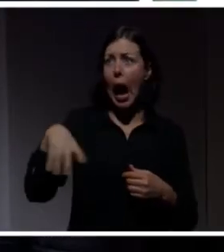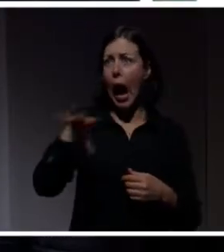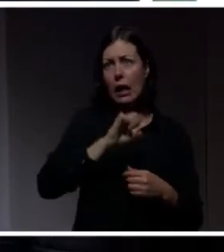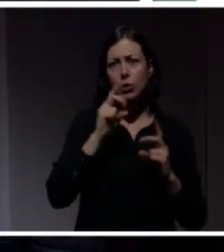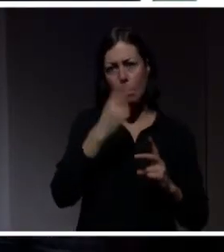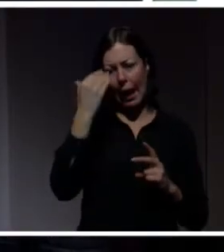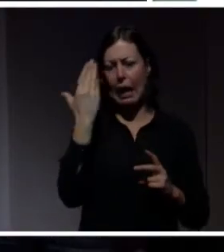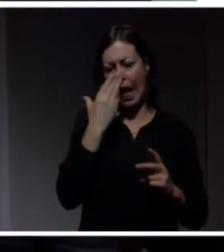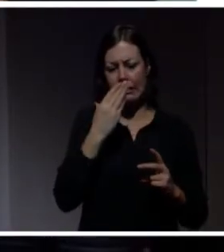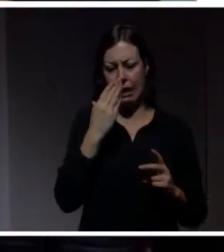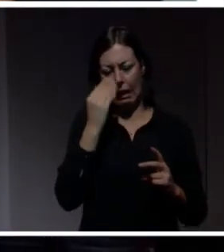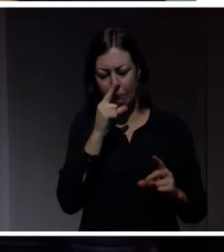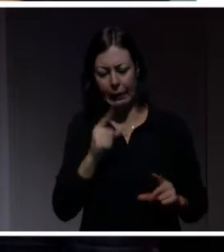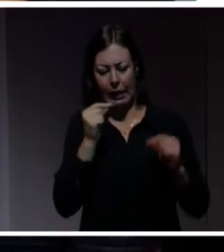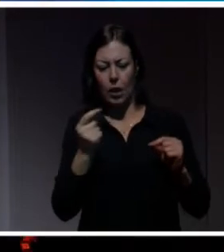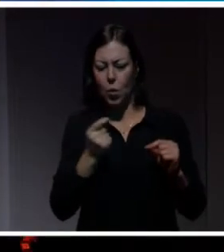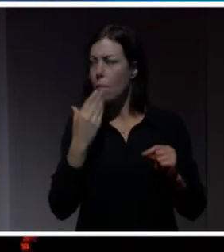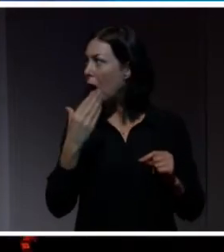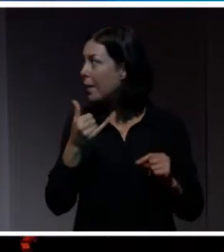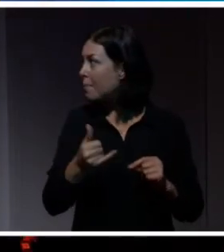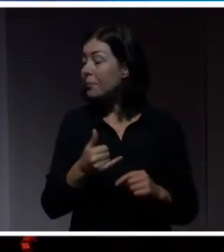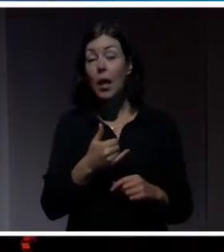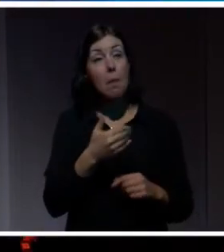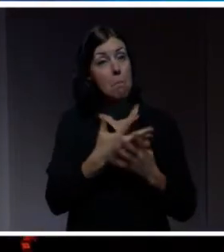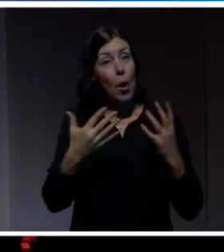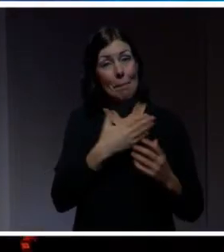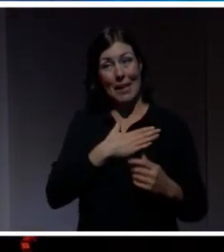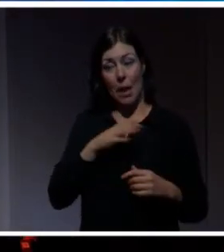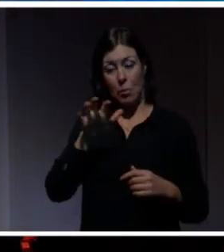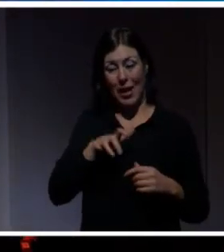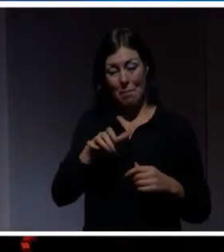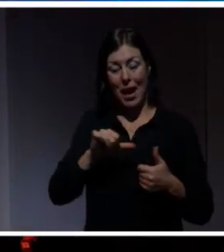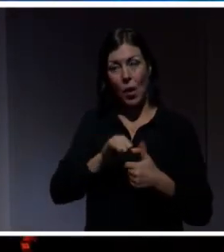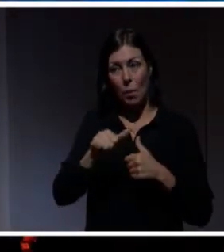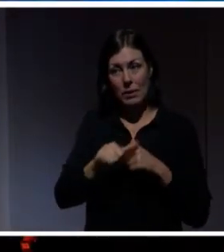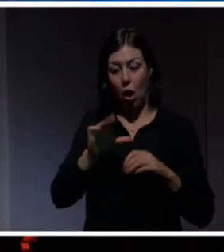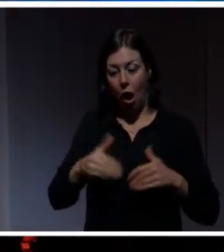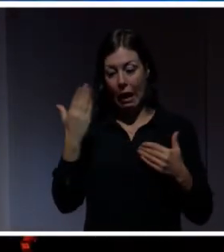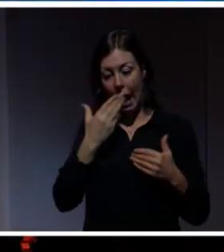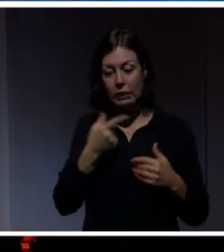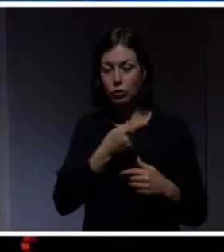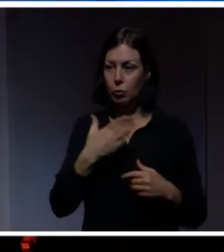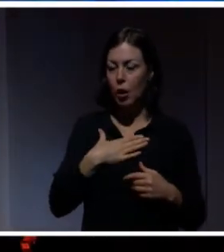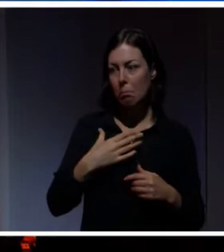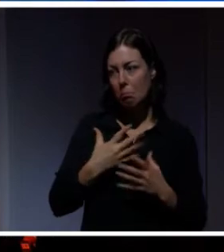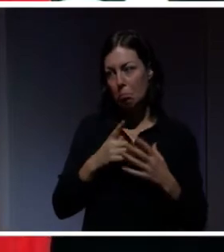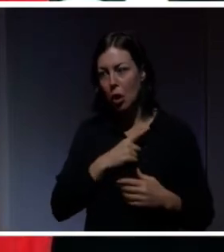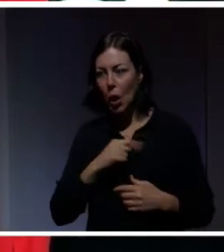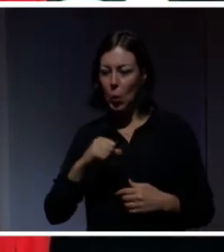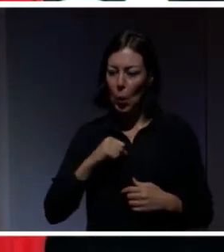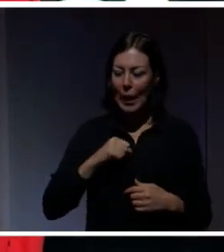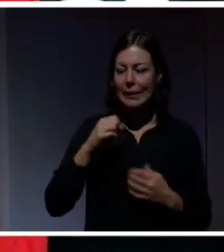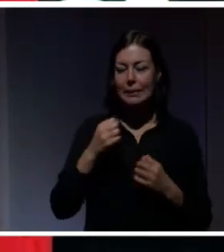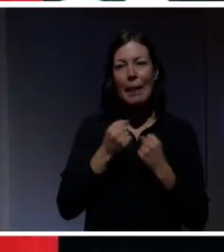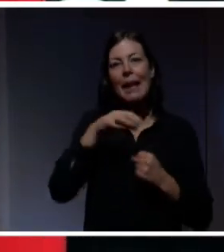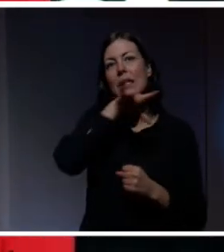hitta i den. Många av mina programmerarkompisar har läst den. De har kommit med feedbacken att de tyckte det var väldigt mycket kul, spännande historia. För att